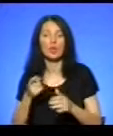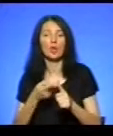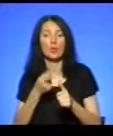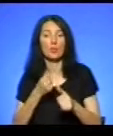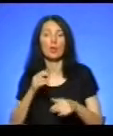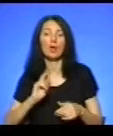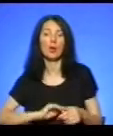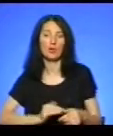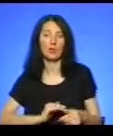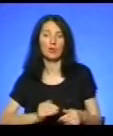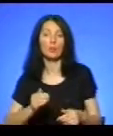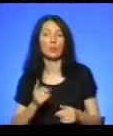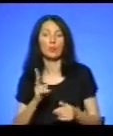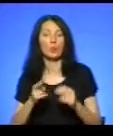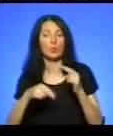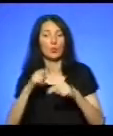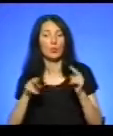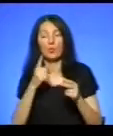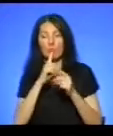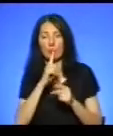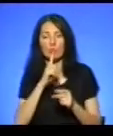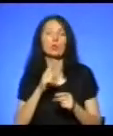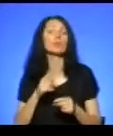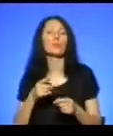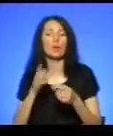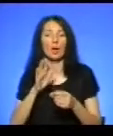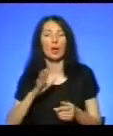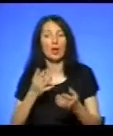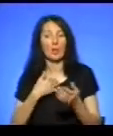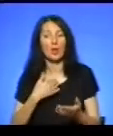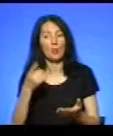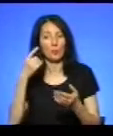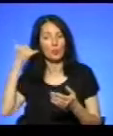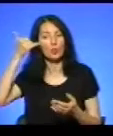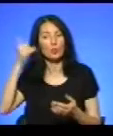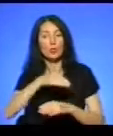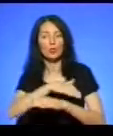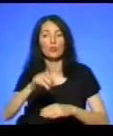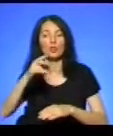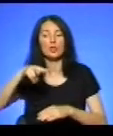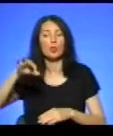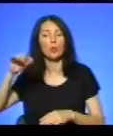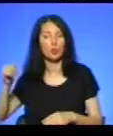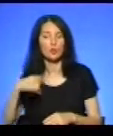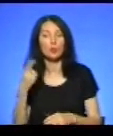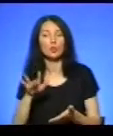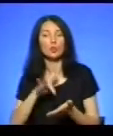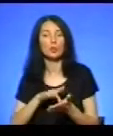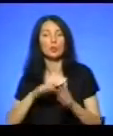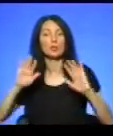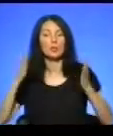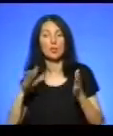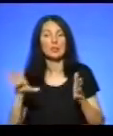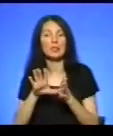поступило повідомлення про те, що по вулиці Ломоносова в обласному центрі сталося електричне замикання, в